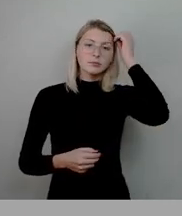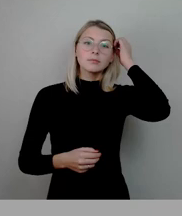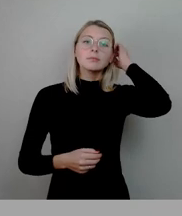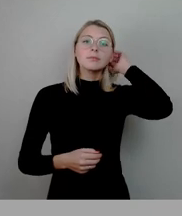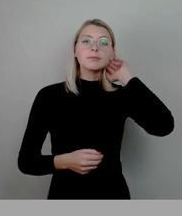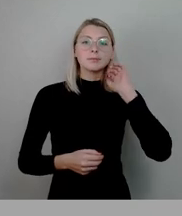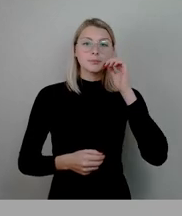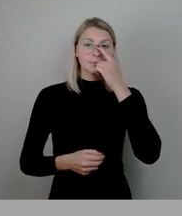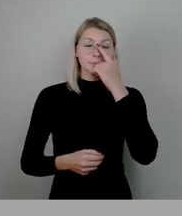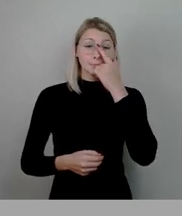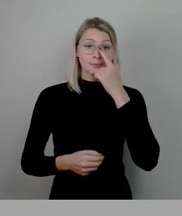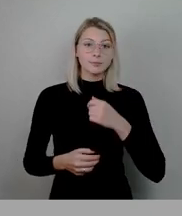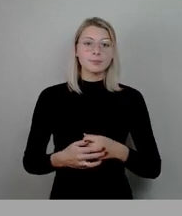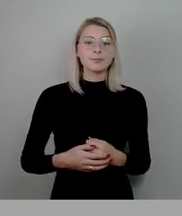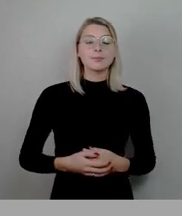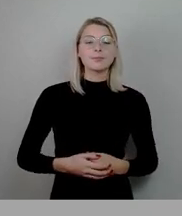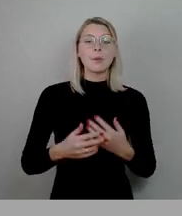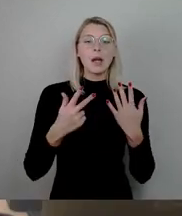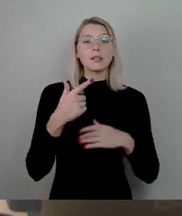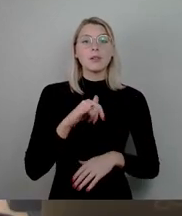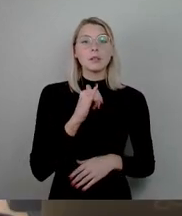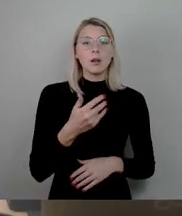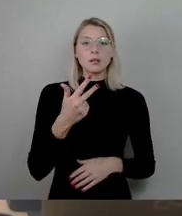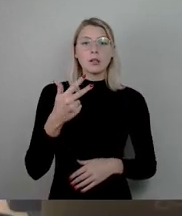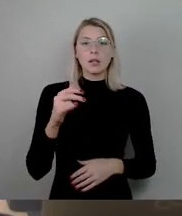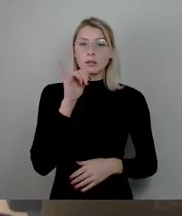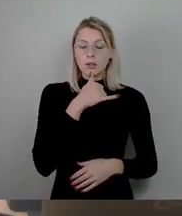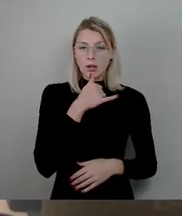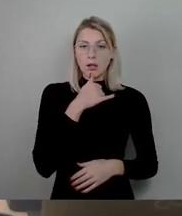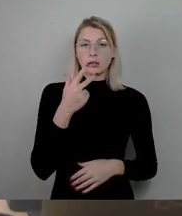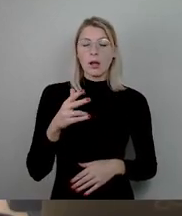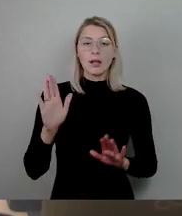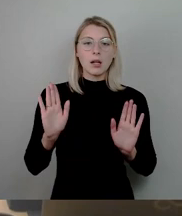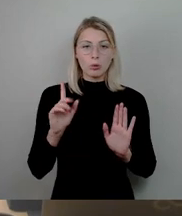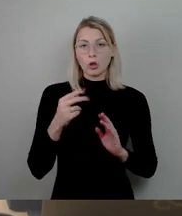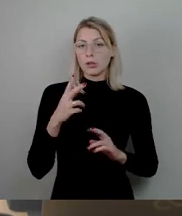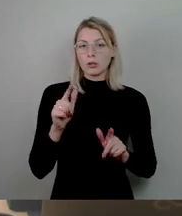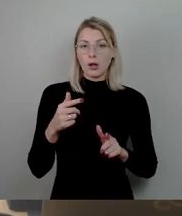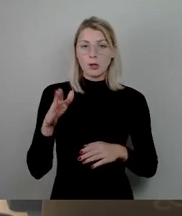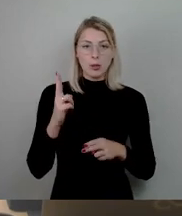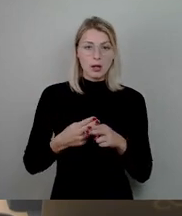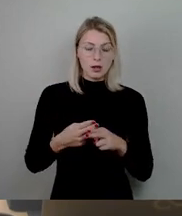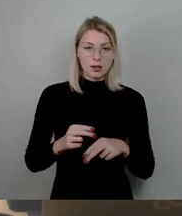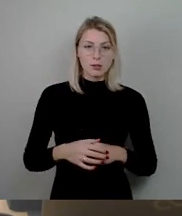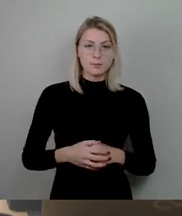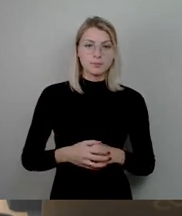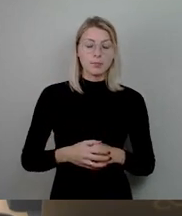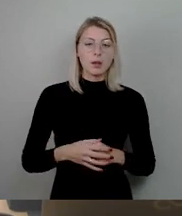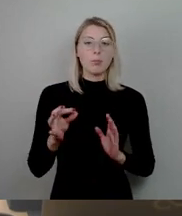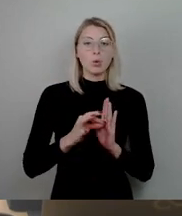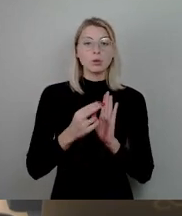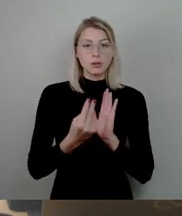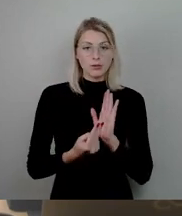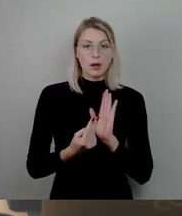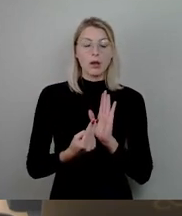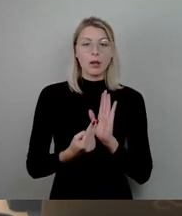Mit 28 Ja, 33 Nein, 3 Enthaltungen, keine Mehrheit gefunden. Ich rufe den Punkt 2 auf und bitte um